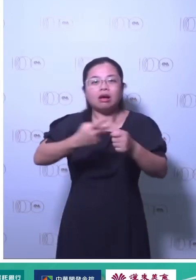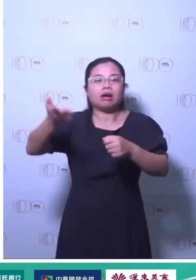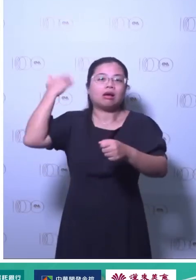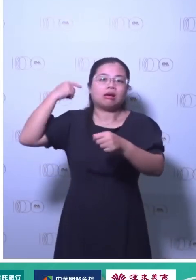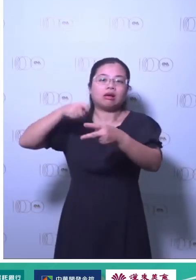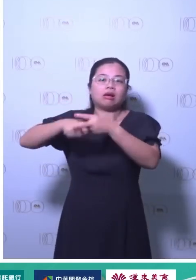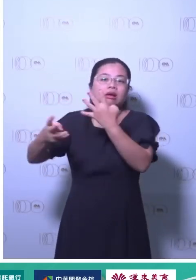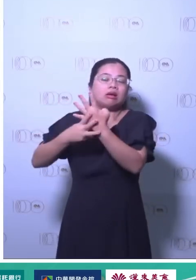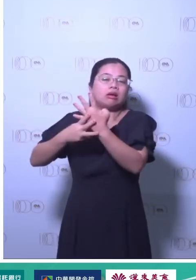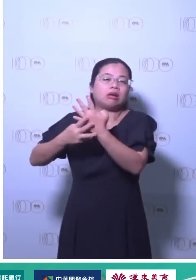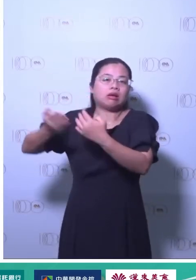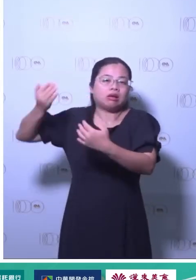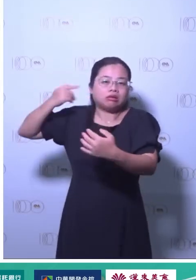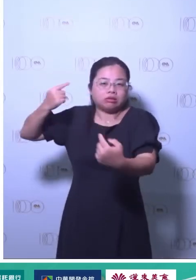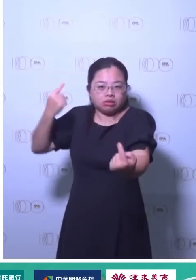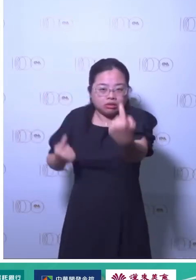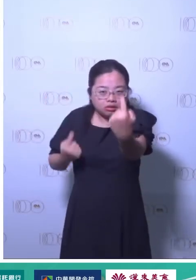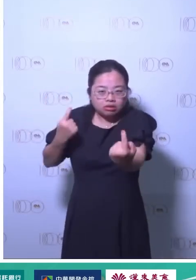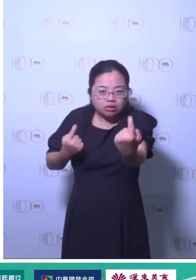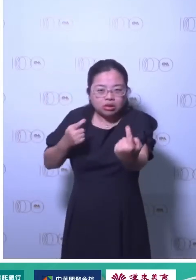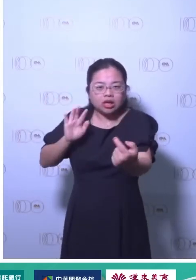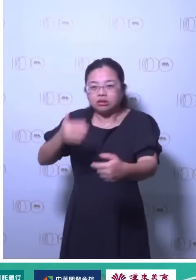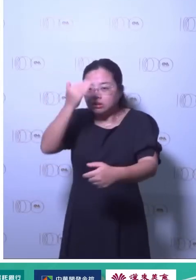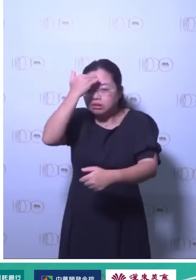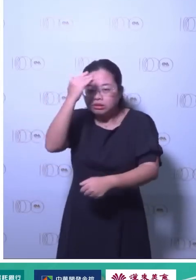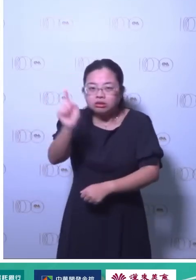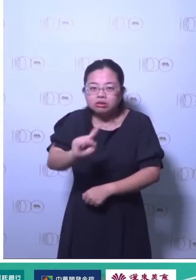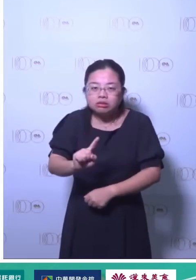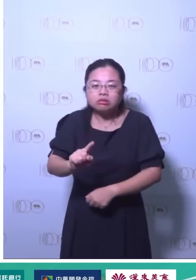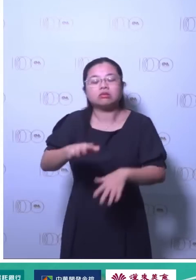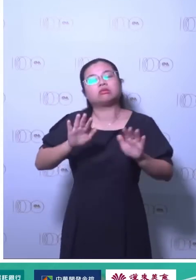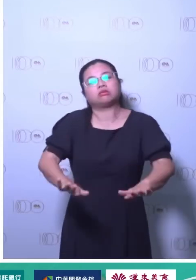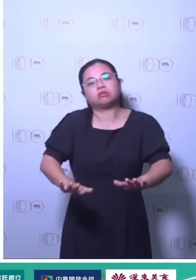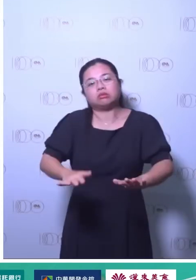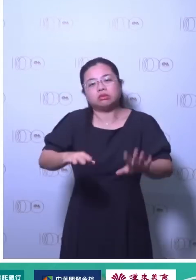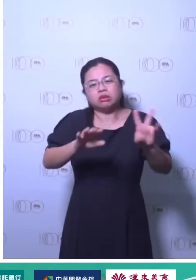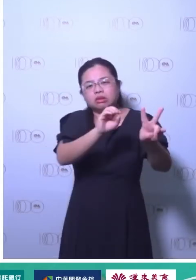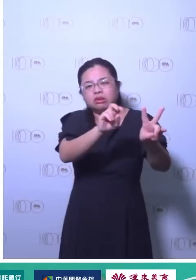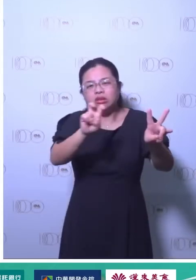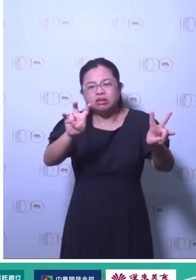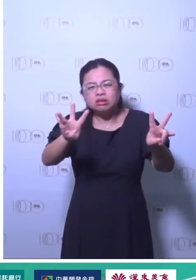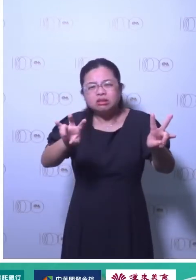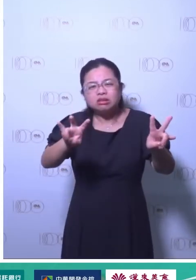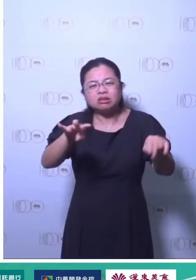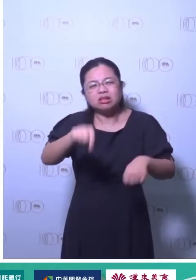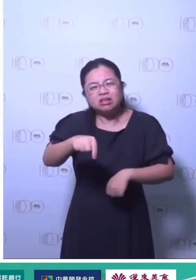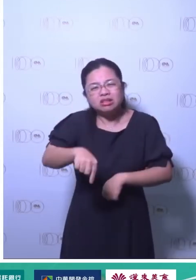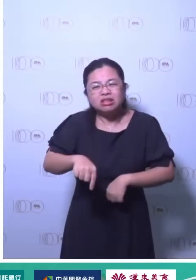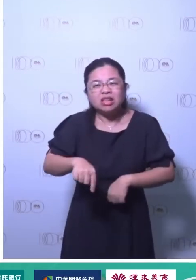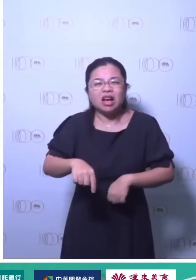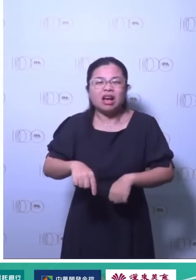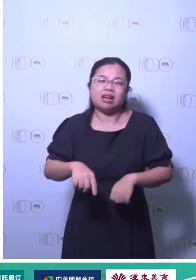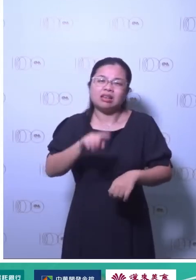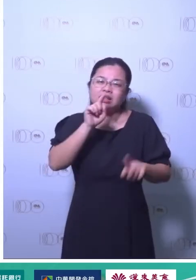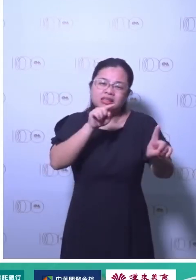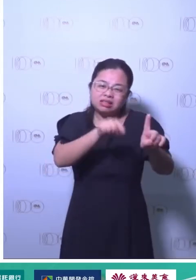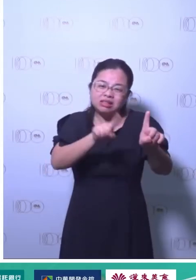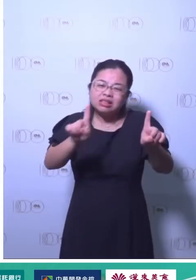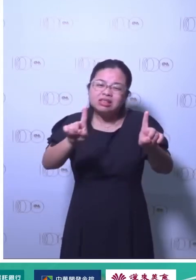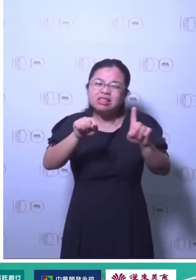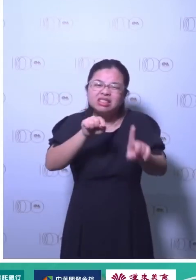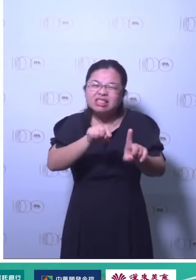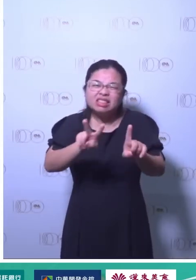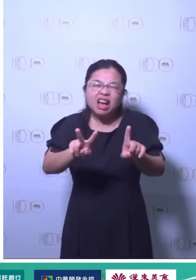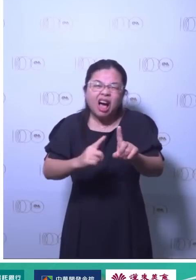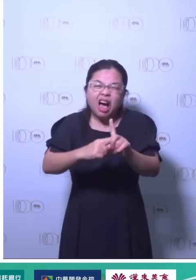工业化时期那前工业化时期大概就是1850年到1900年这个50年的平均所以我们现在任何谈什么几度C几度C全部